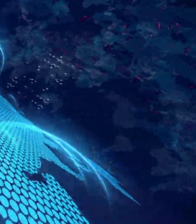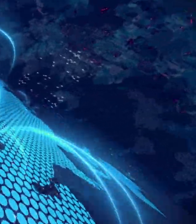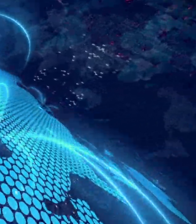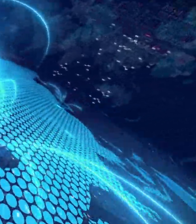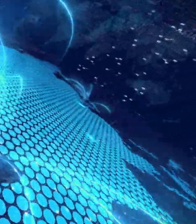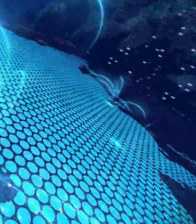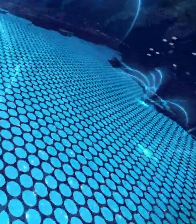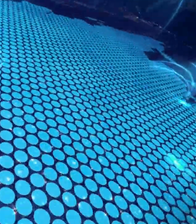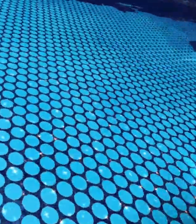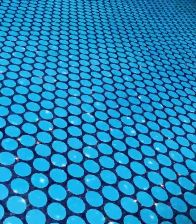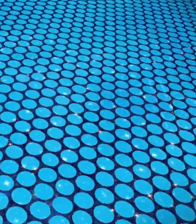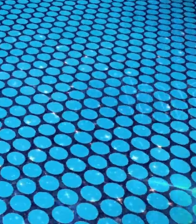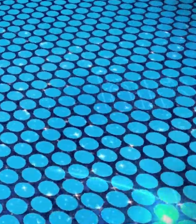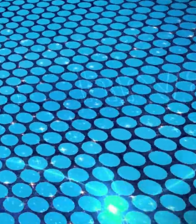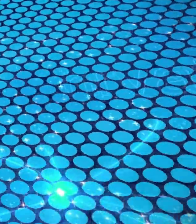Muzika